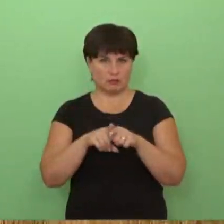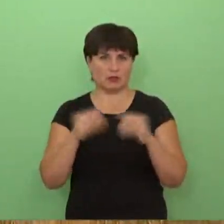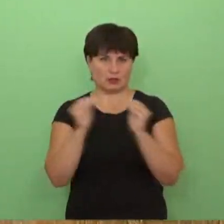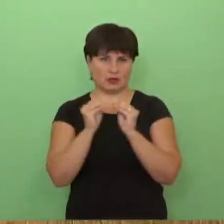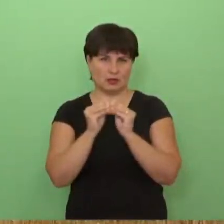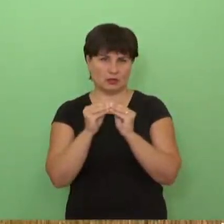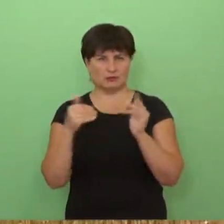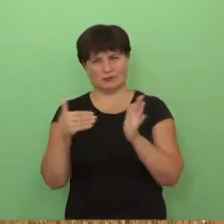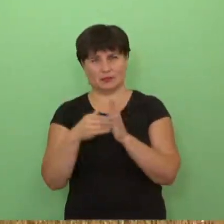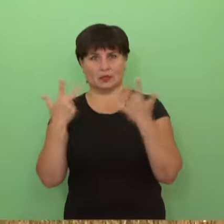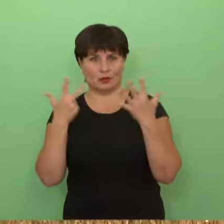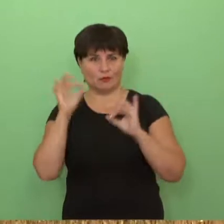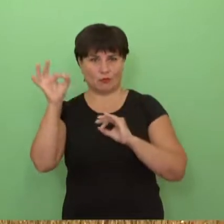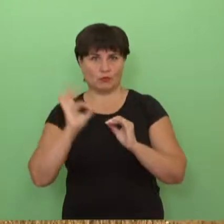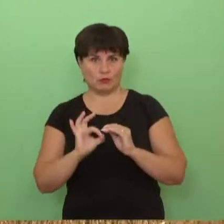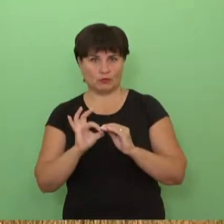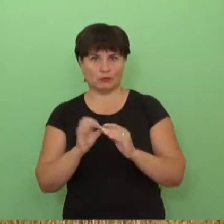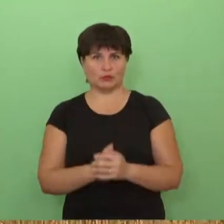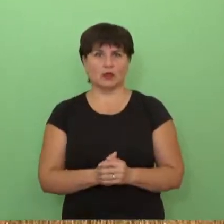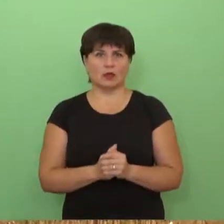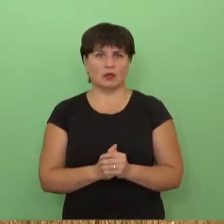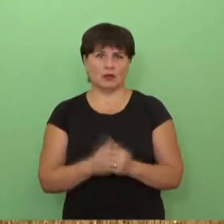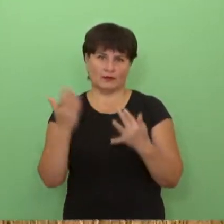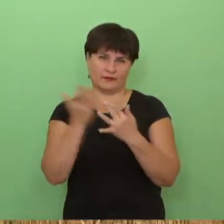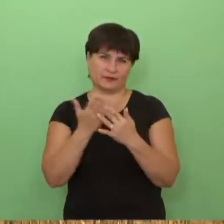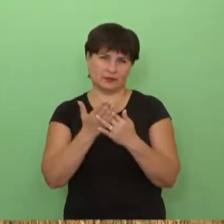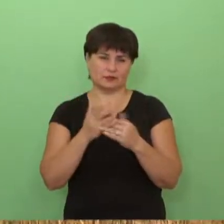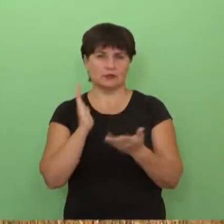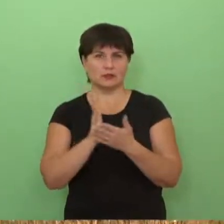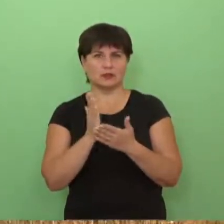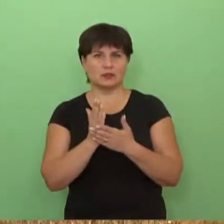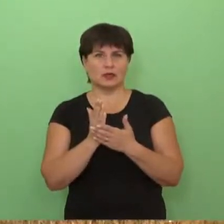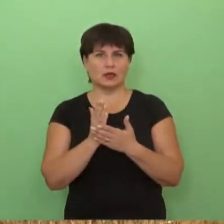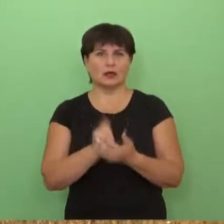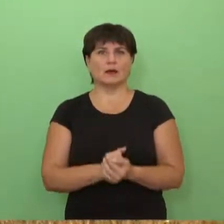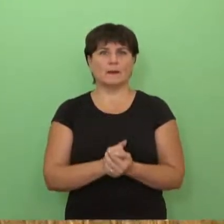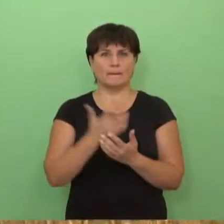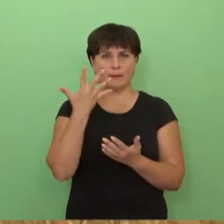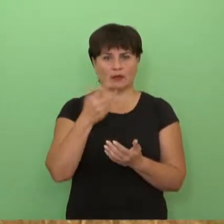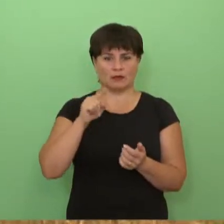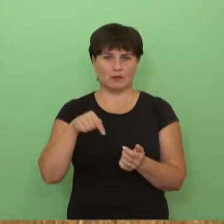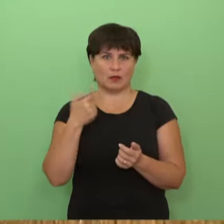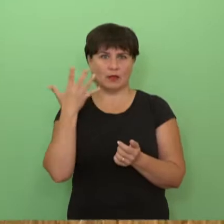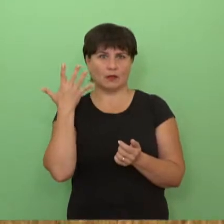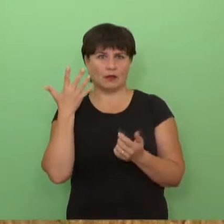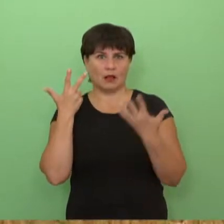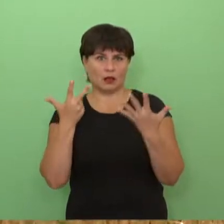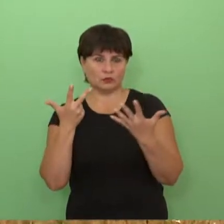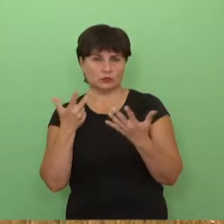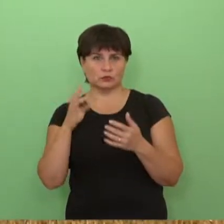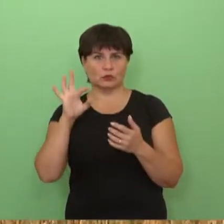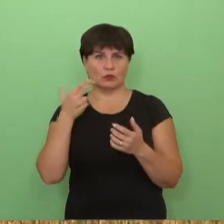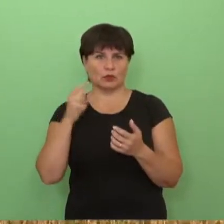Veduteniškai Lietuvoje mūsų duomenim yra 5,5, na, 5,8 tonos kviečių. Ir